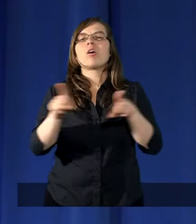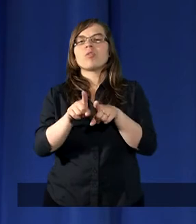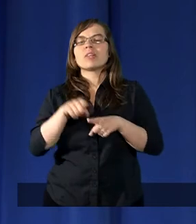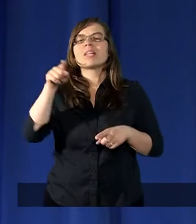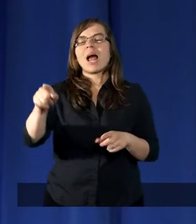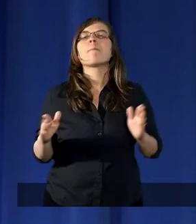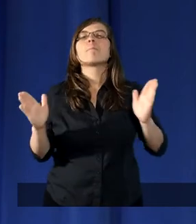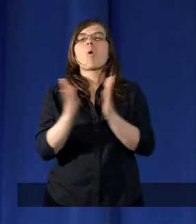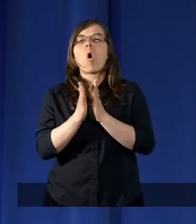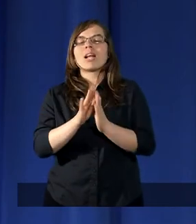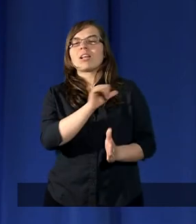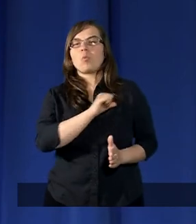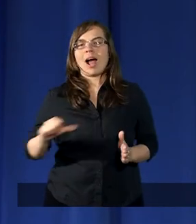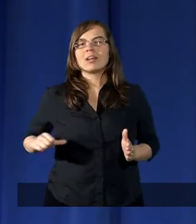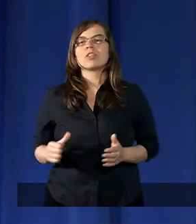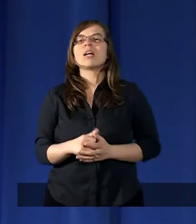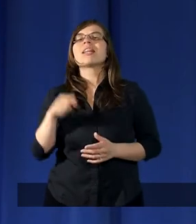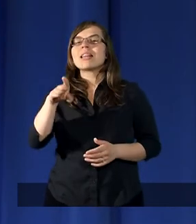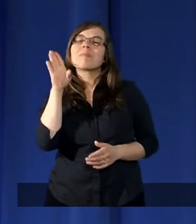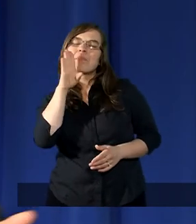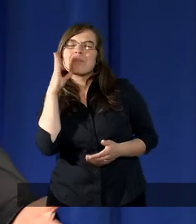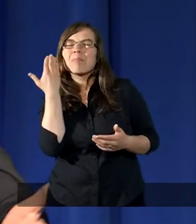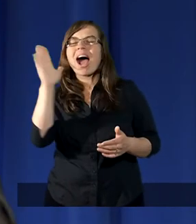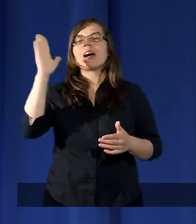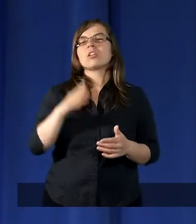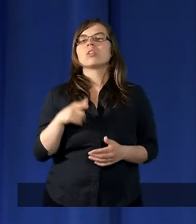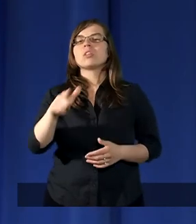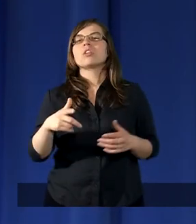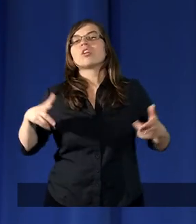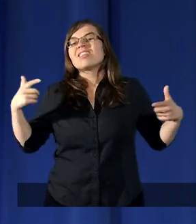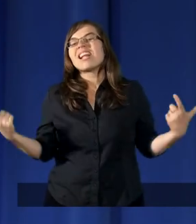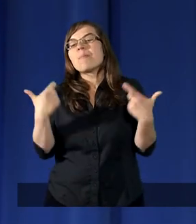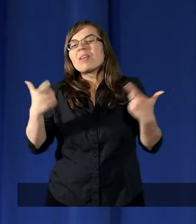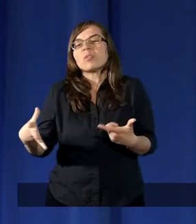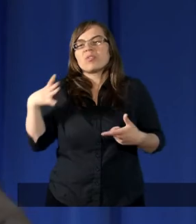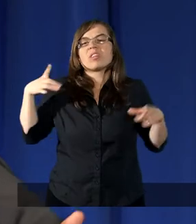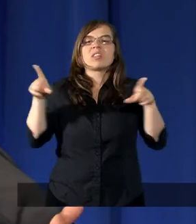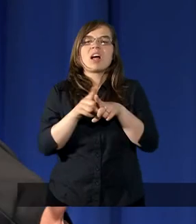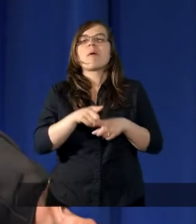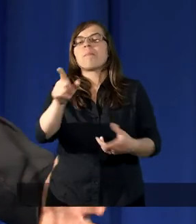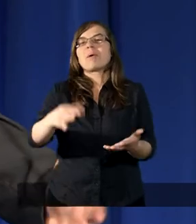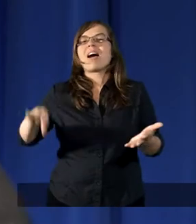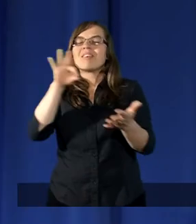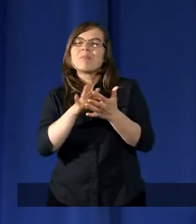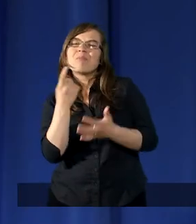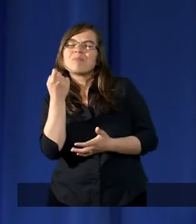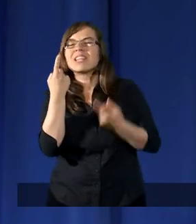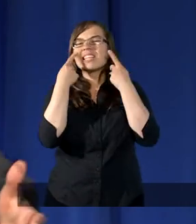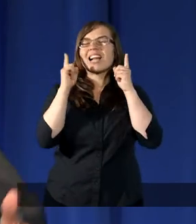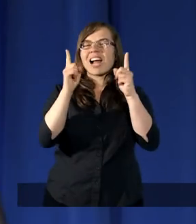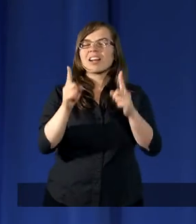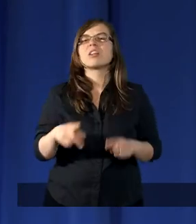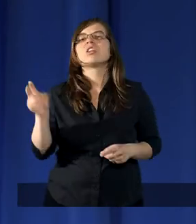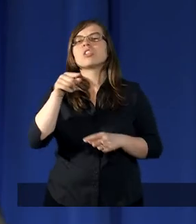tam się modliła. A tym bardziej, że groziło niebezpieczeństwo. W pewnym momencie zauważyła, że